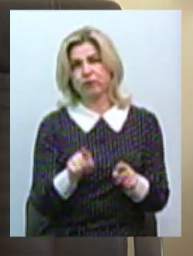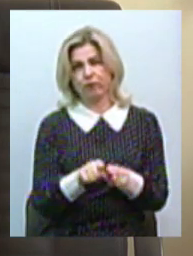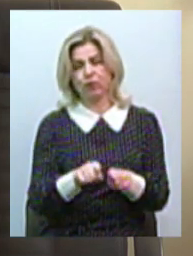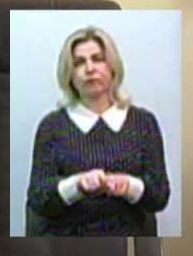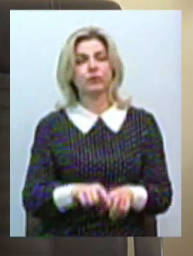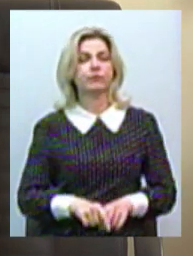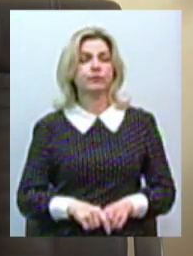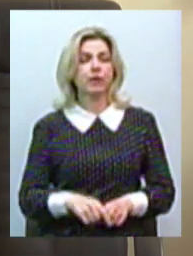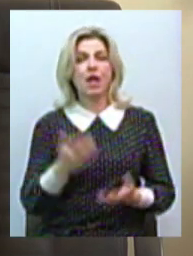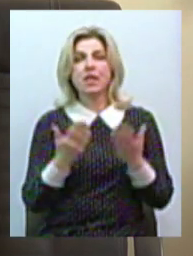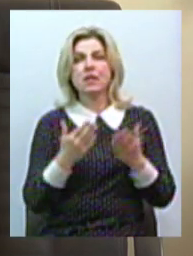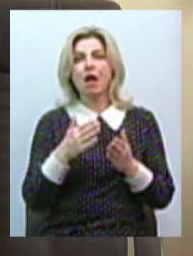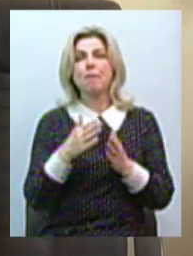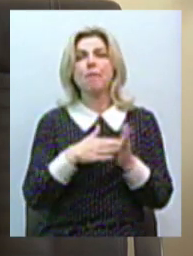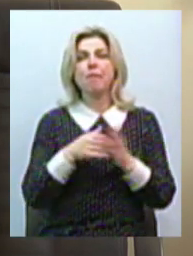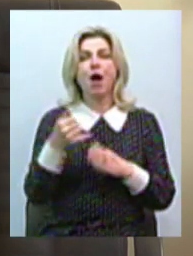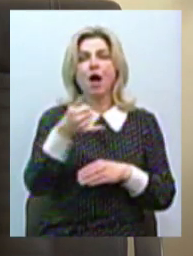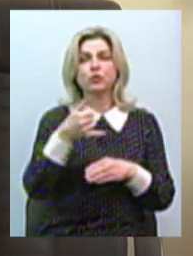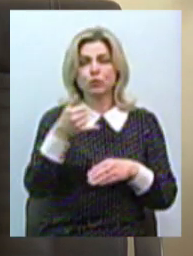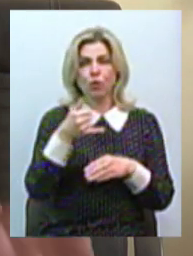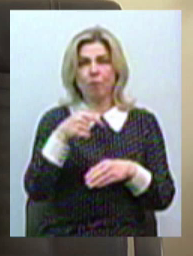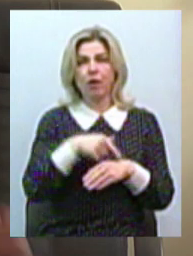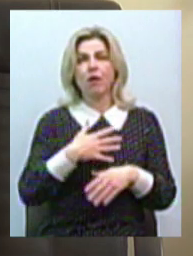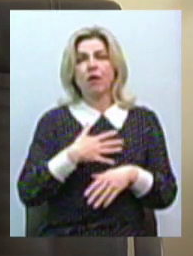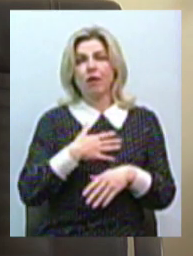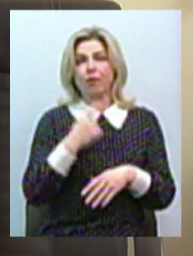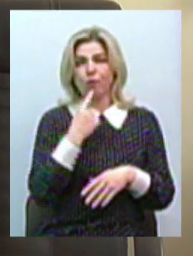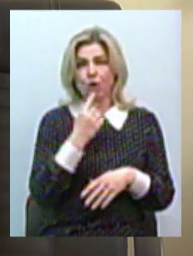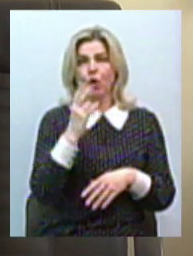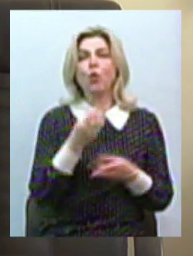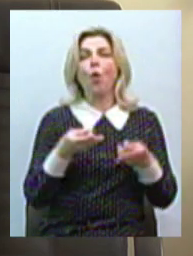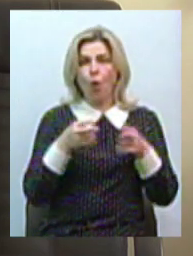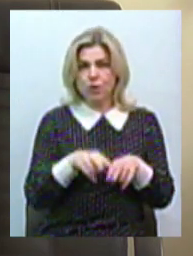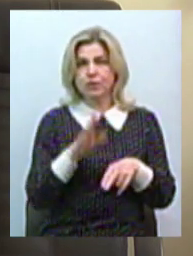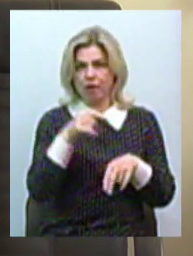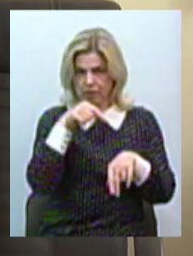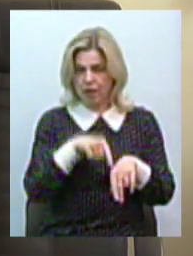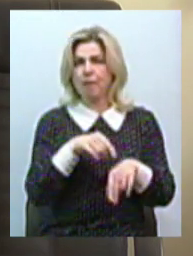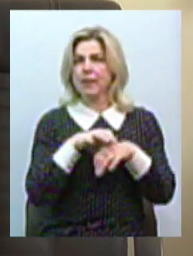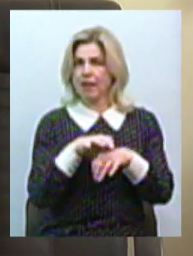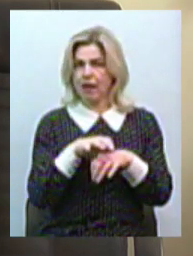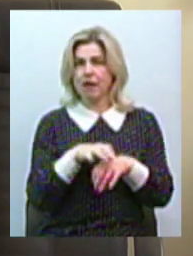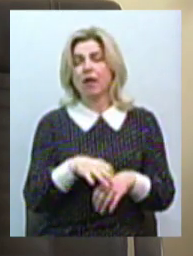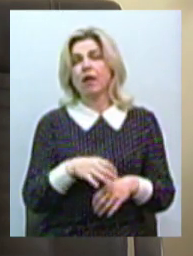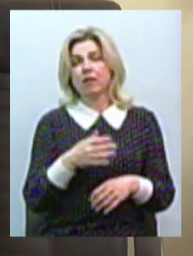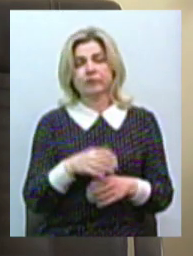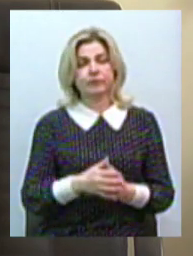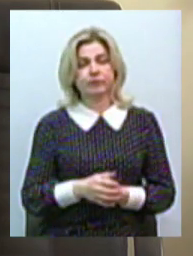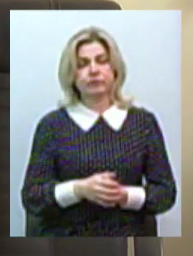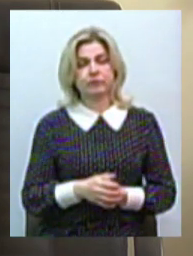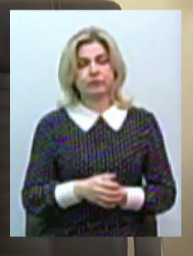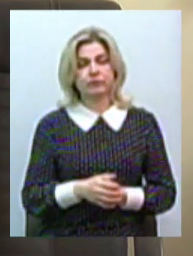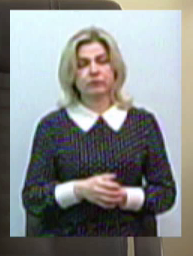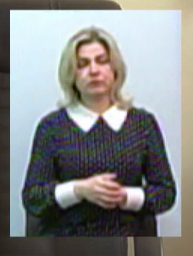Якщо намазати маслом, кліщ задихається, сідно, а лишається в тілі, тому в разі присмоктування кліща